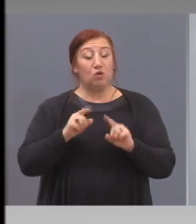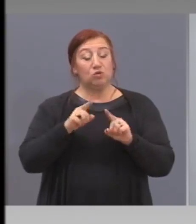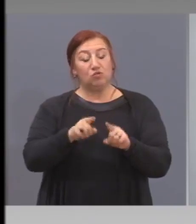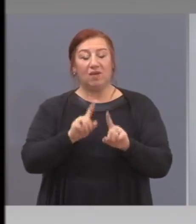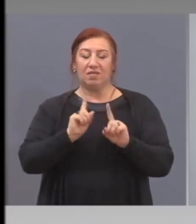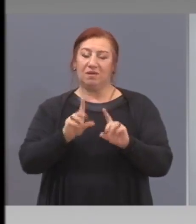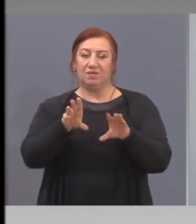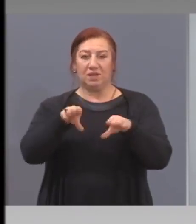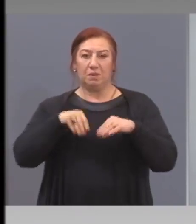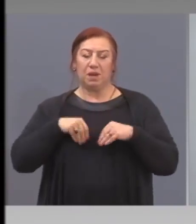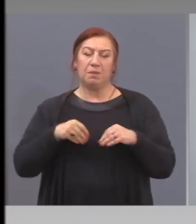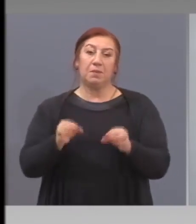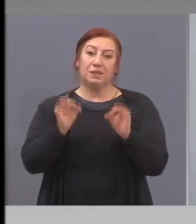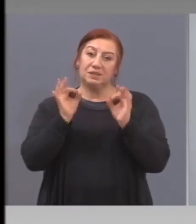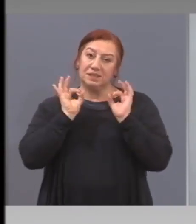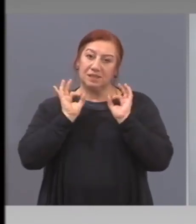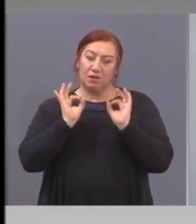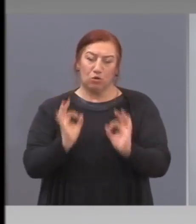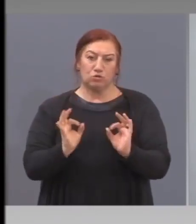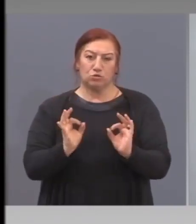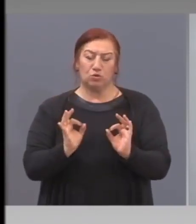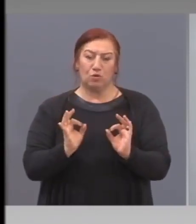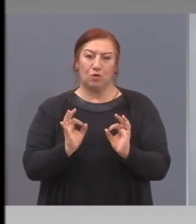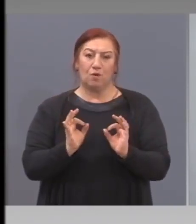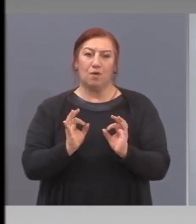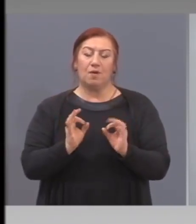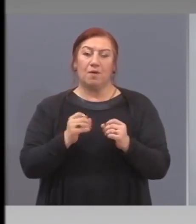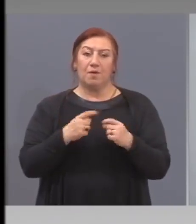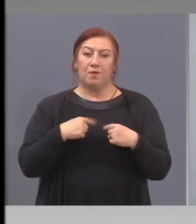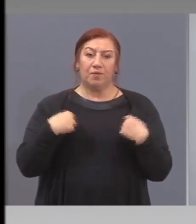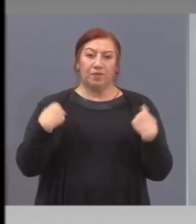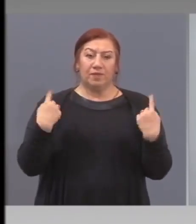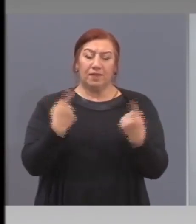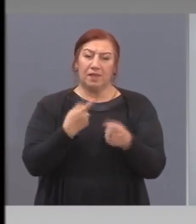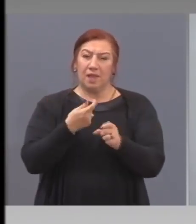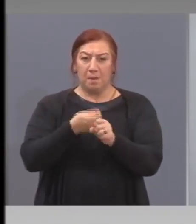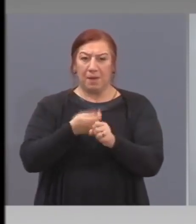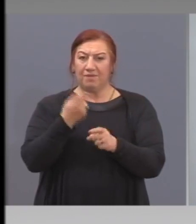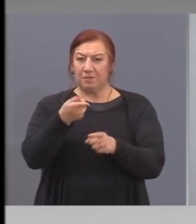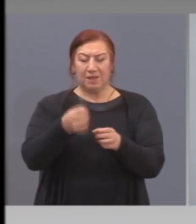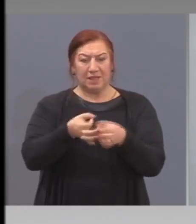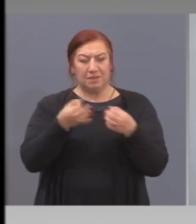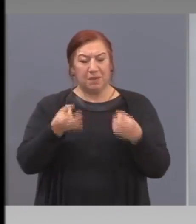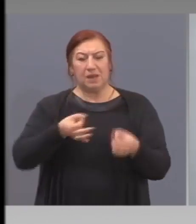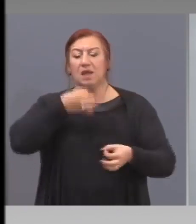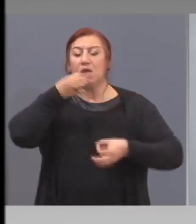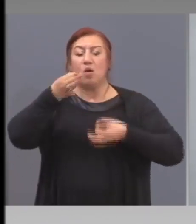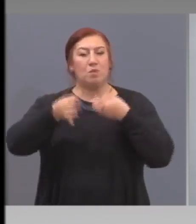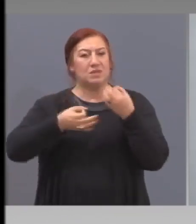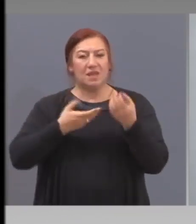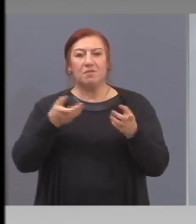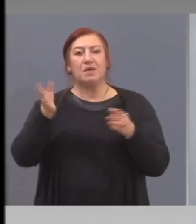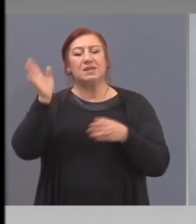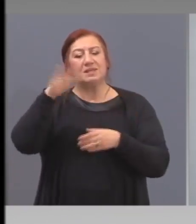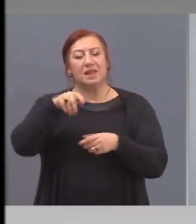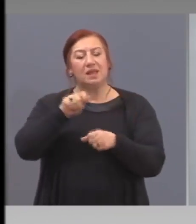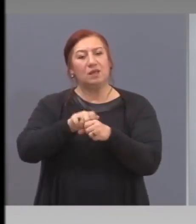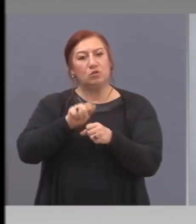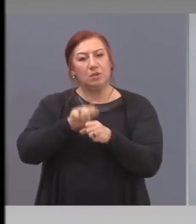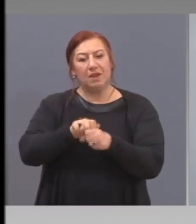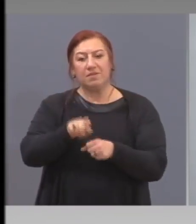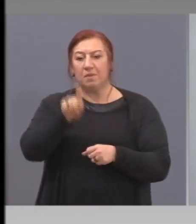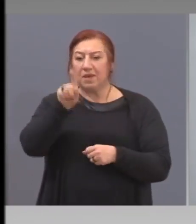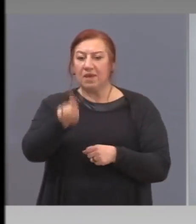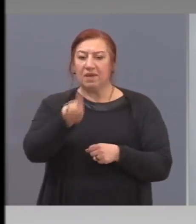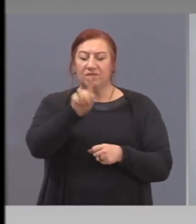сериозно. и ние ние ги правиме с убеждението, че като ги отправяме, всеки един човек,